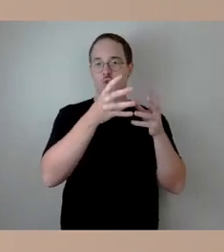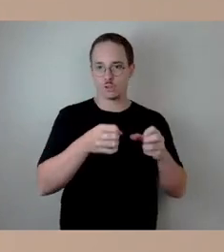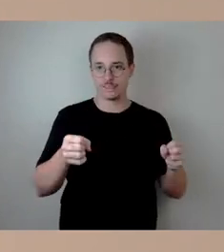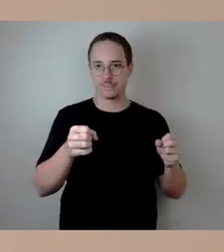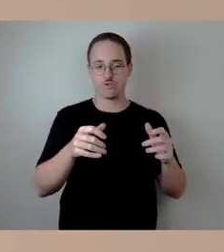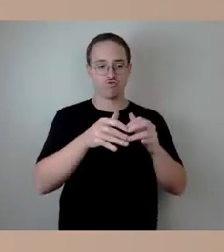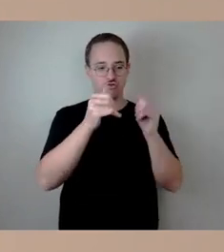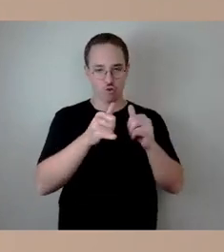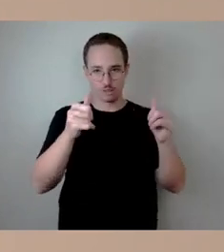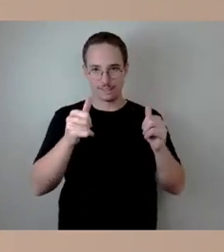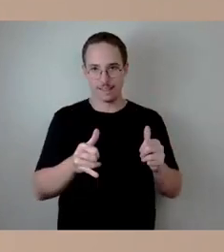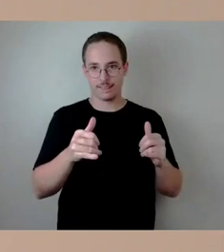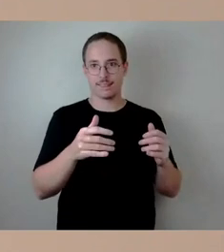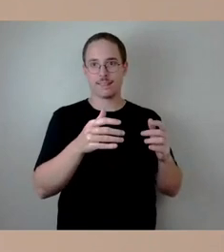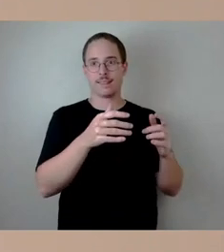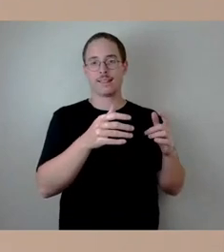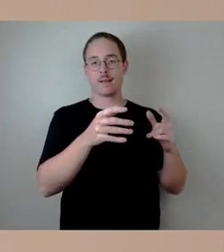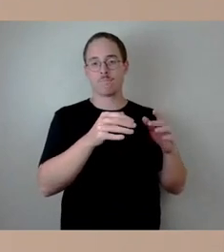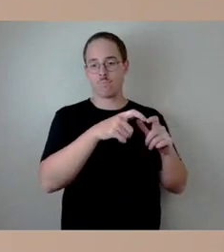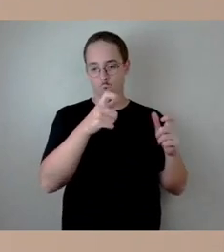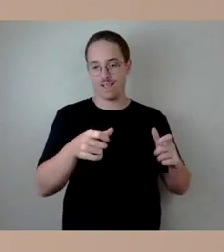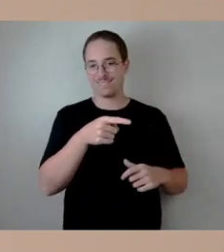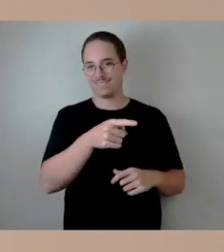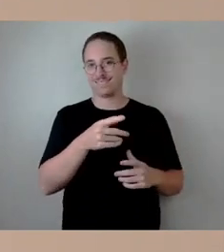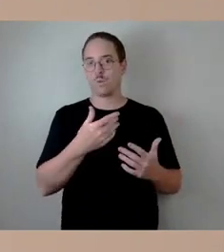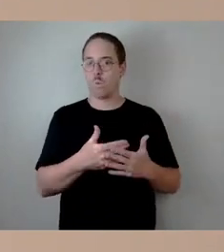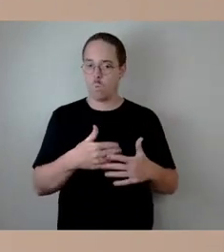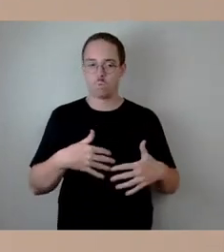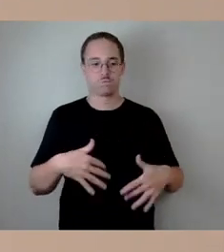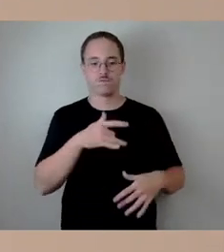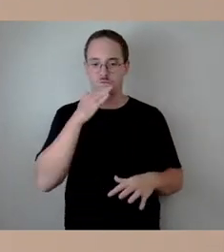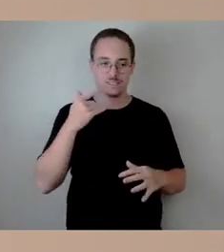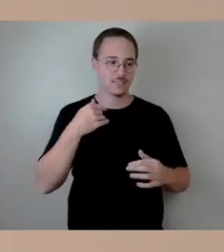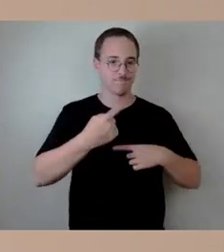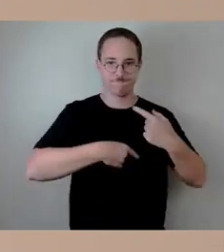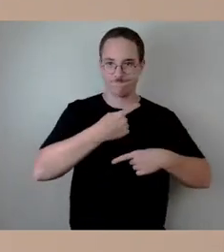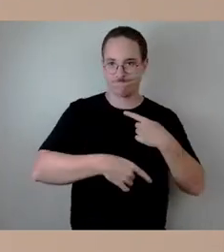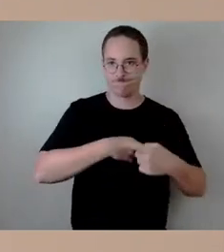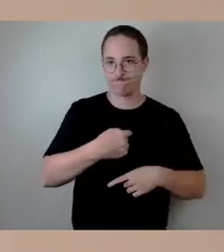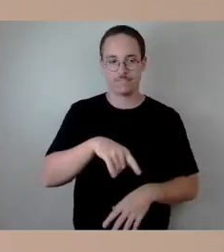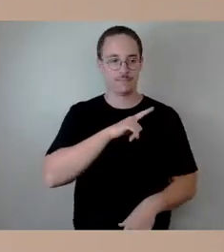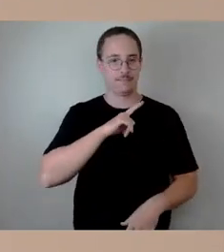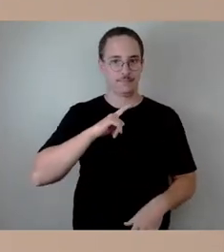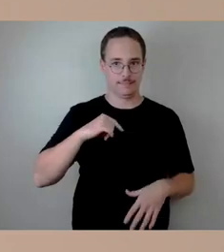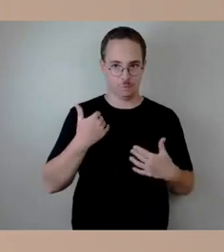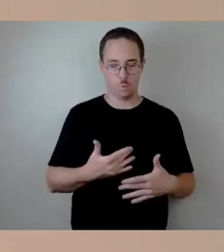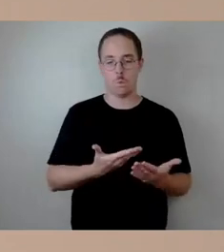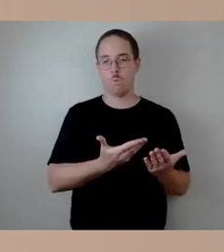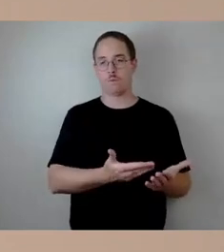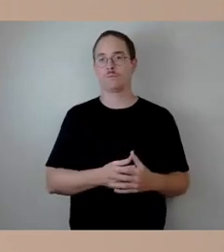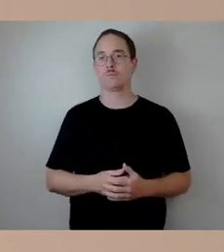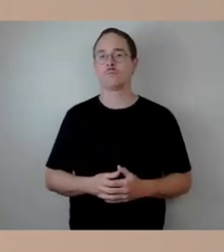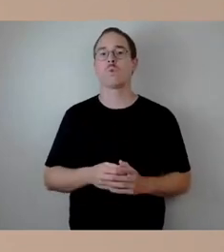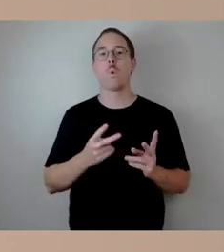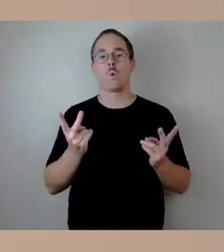oder ein Ersatzneubau und der Gesetzgeber hat gerade